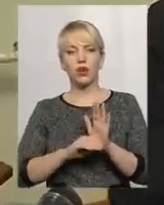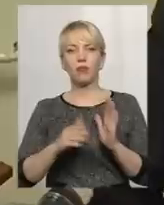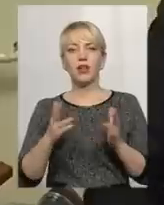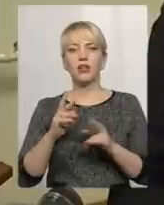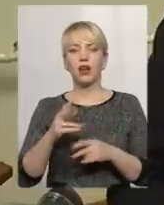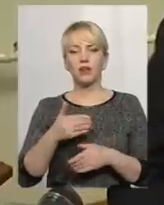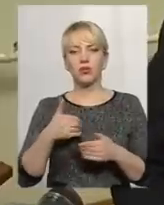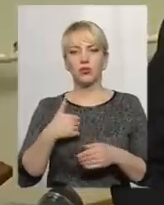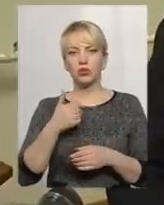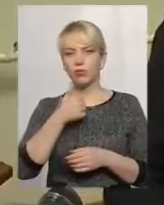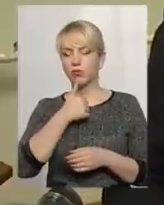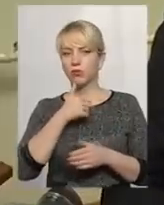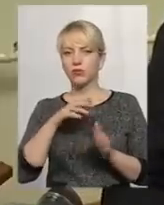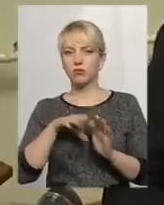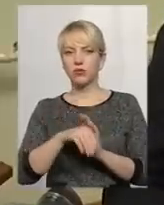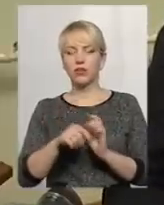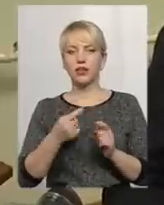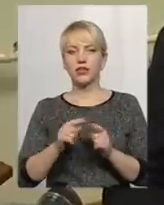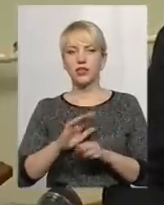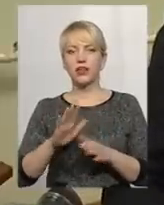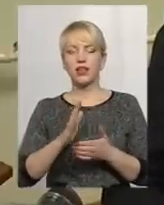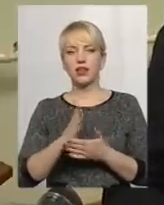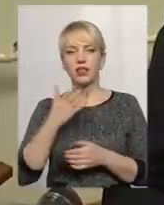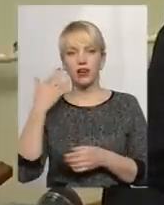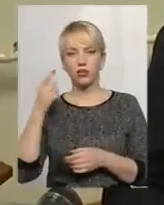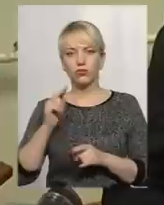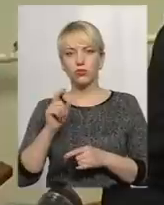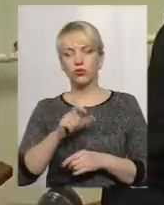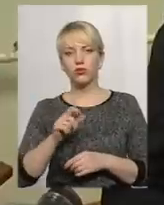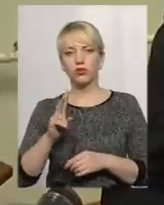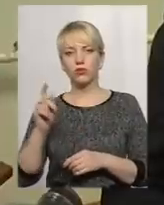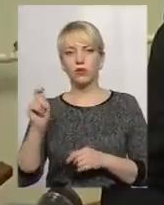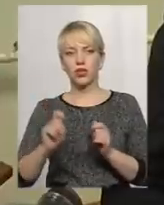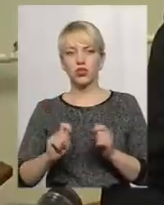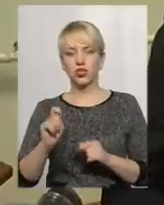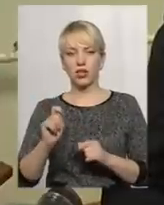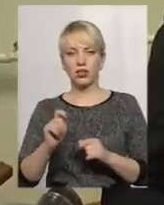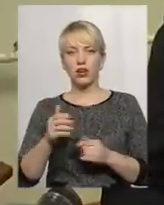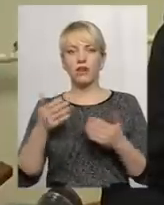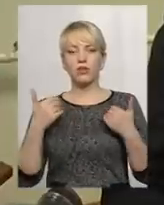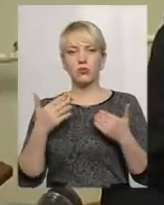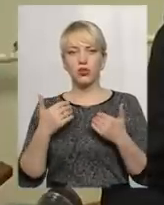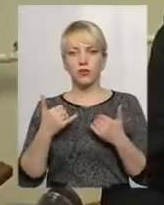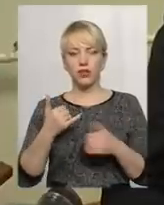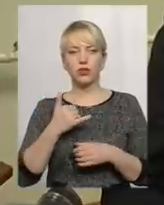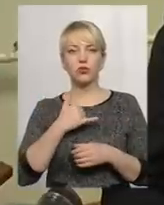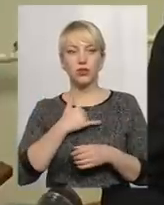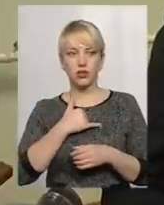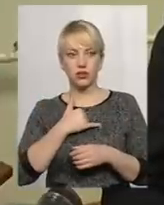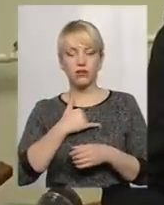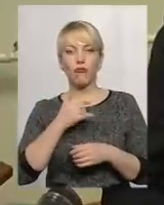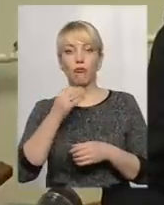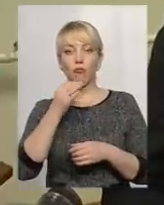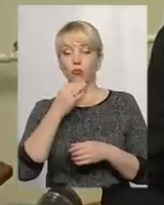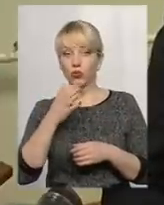ми їх хочемо попробувати впровадити. Це не є так легко, тому що люди приїжджають відпочивати в нас в будь